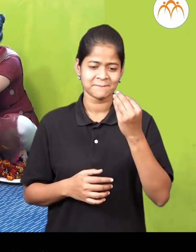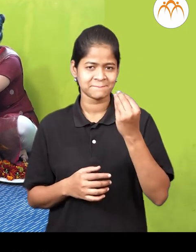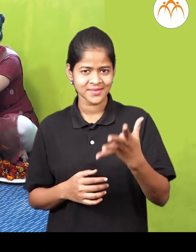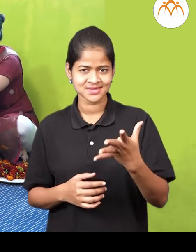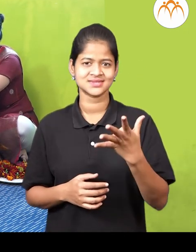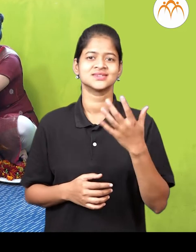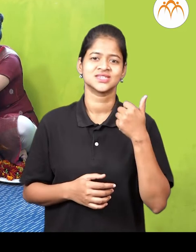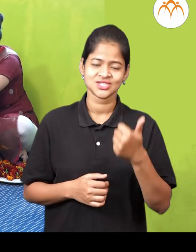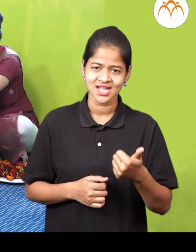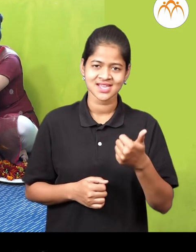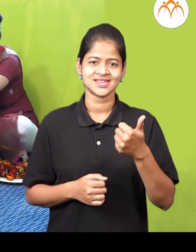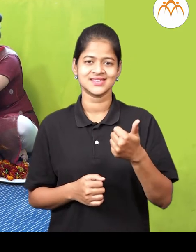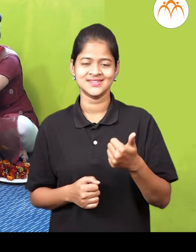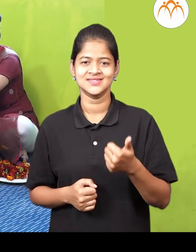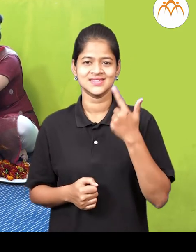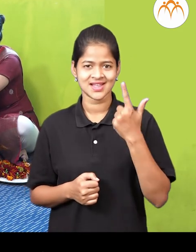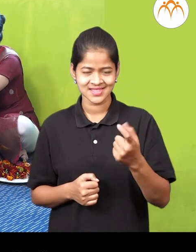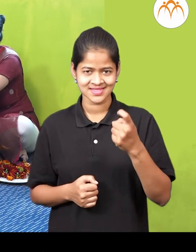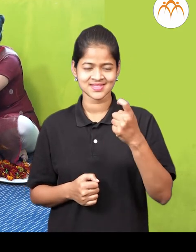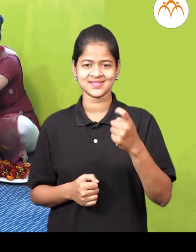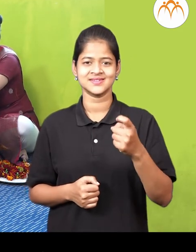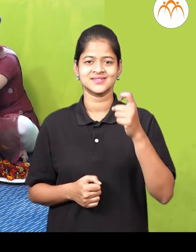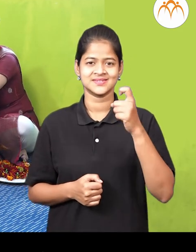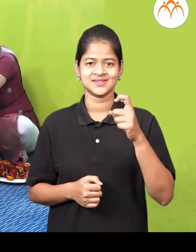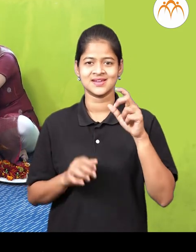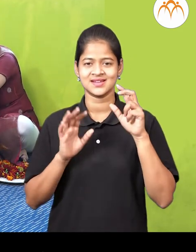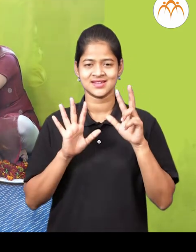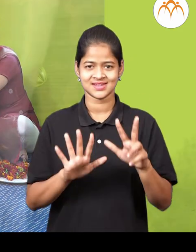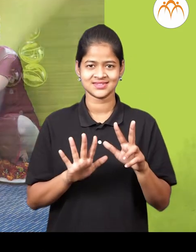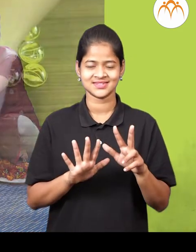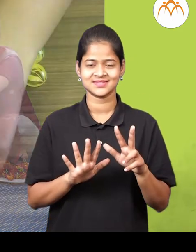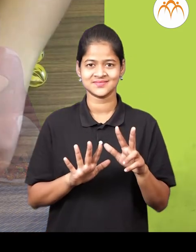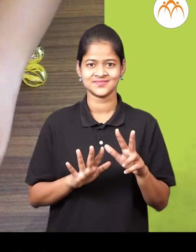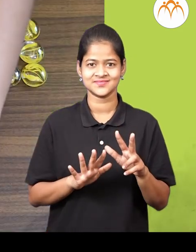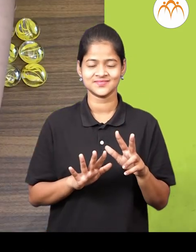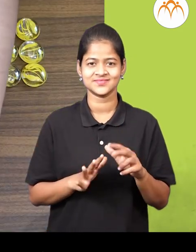पाच, सहा, साट